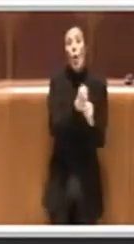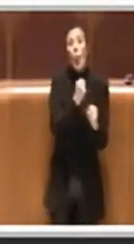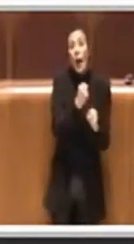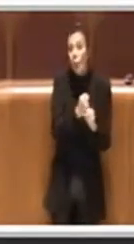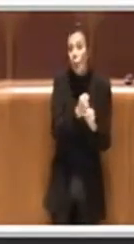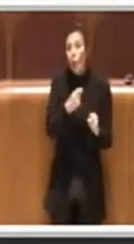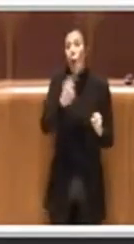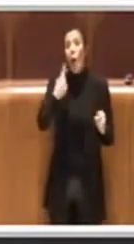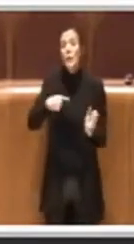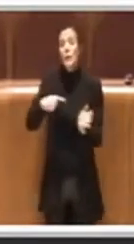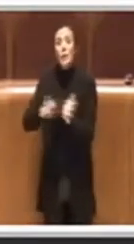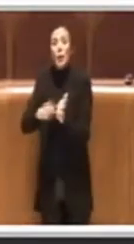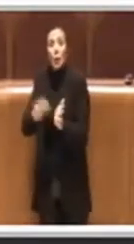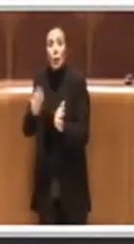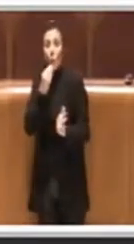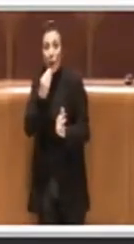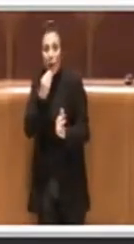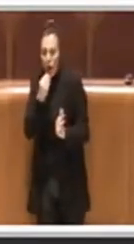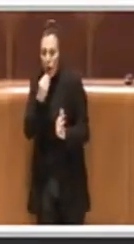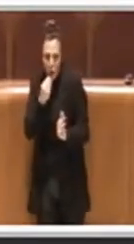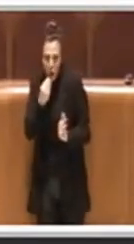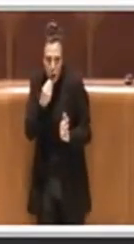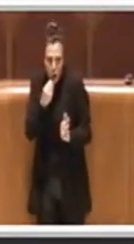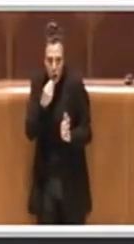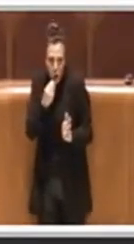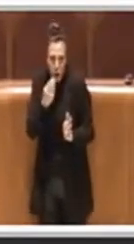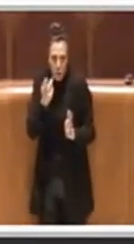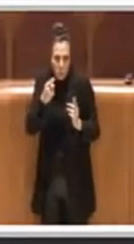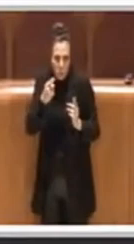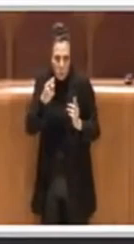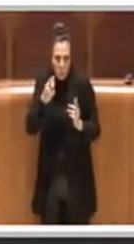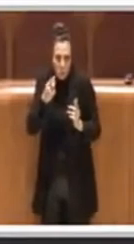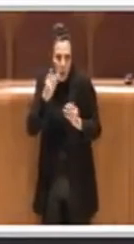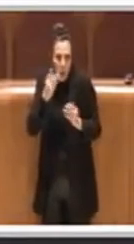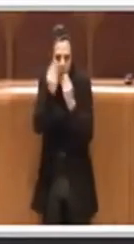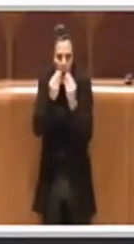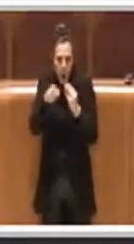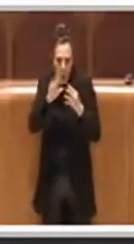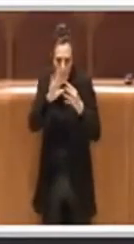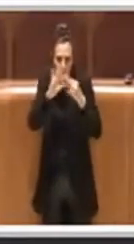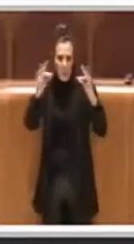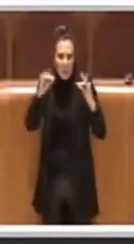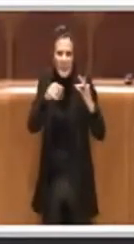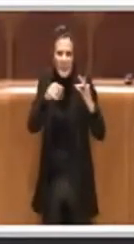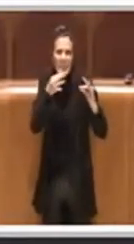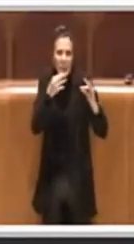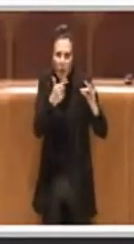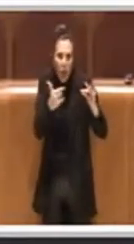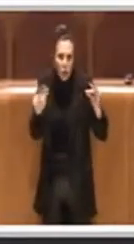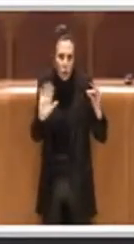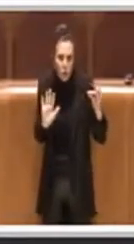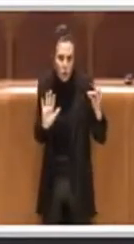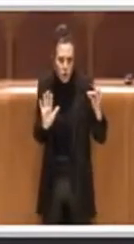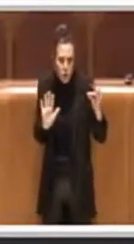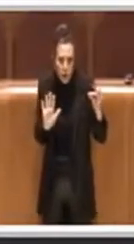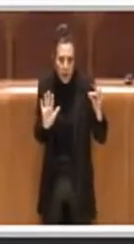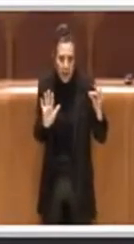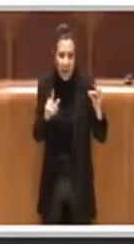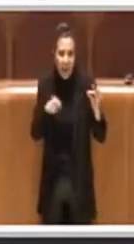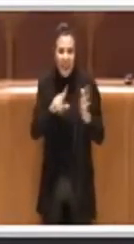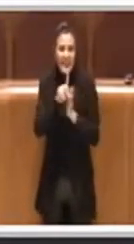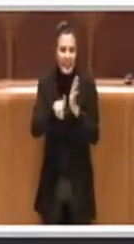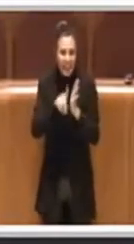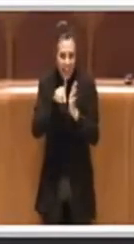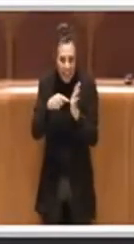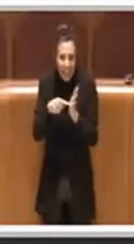di lettura, riteniamo che questa proposta di delibera effettivamente sia una